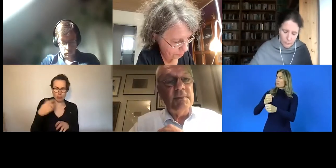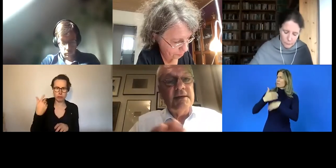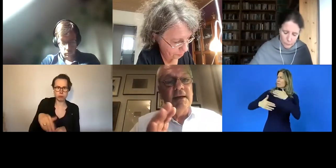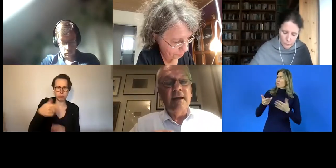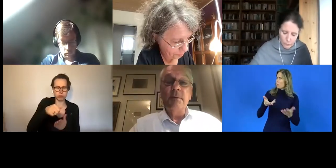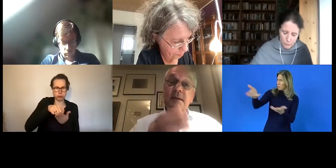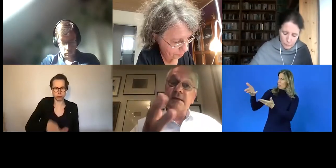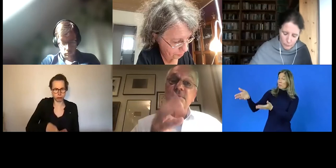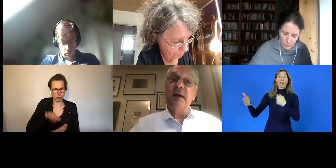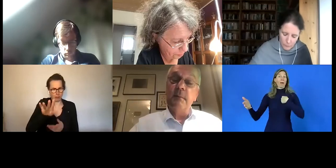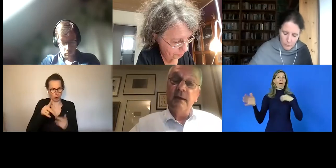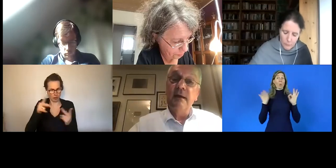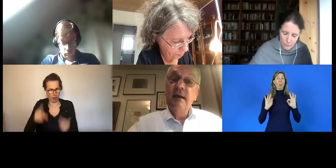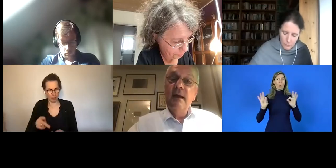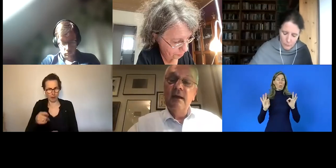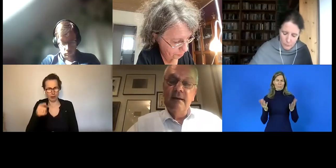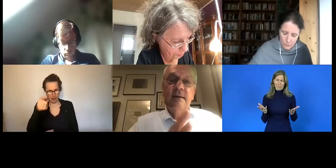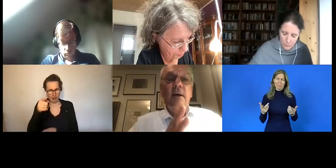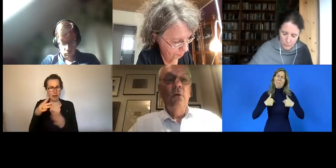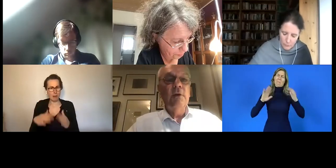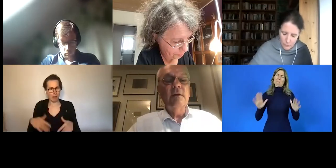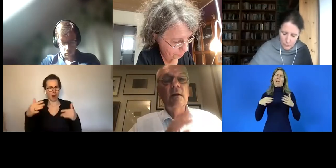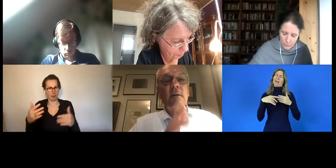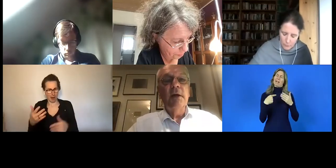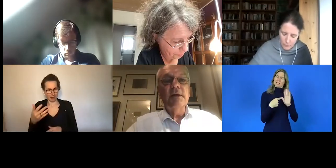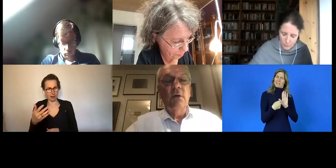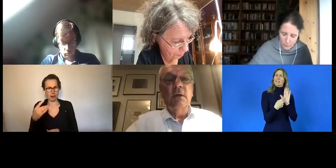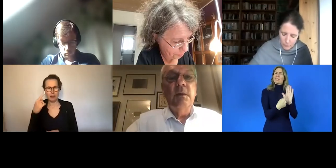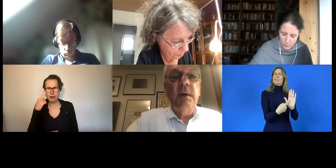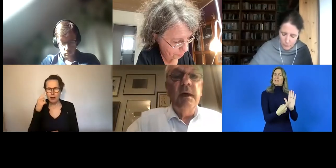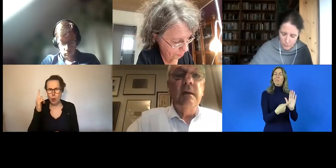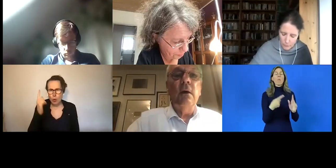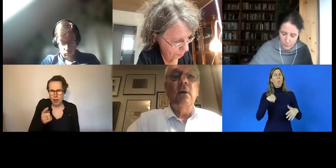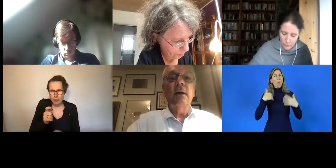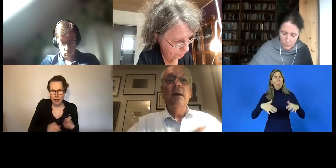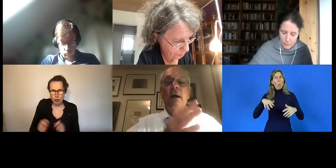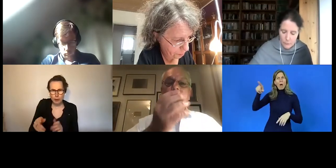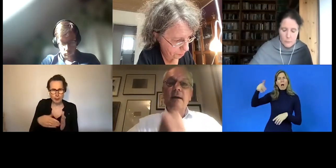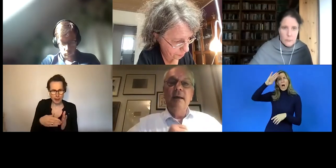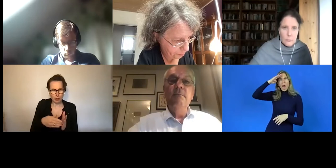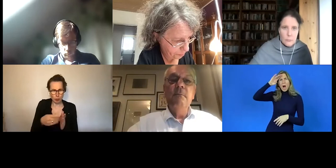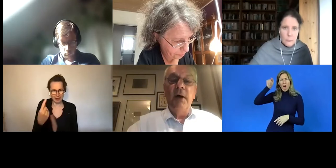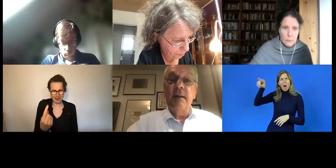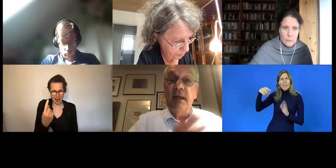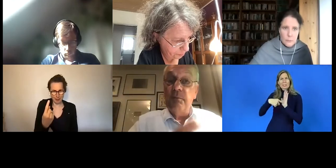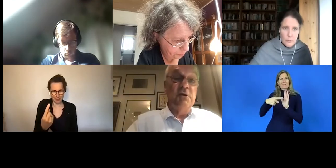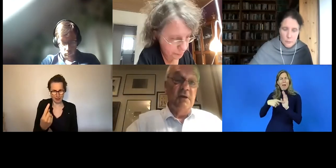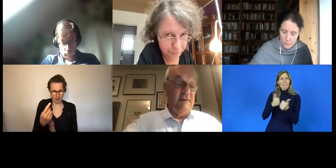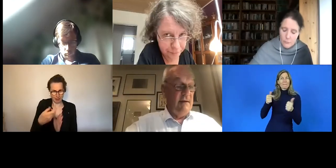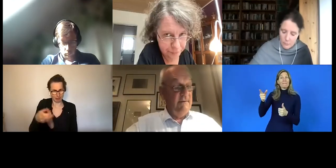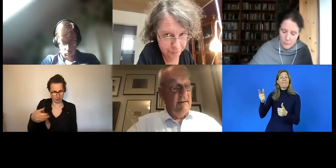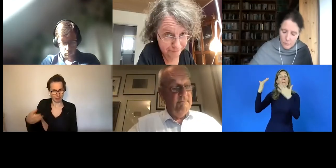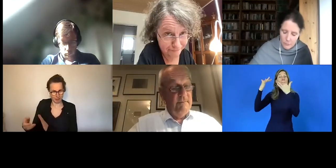Konzept gesehen habe, dass das Parlament 100 Personen mit Behinderungen im Parlament